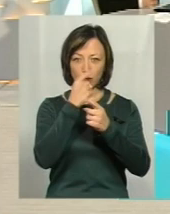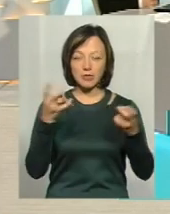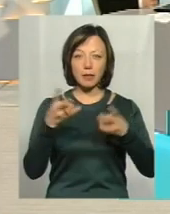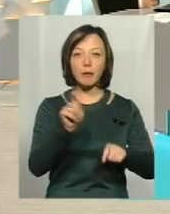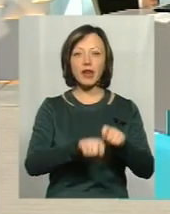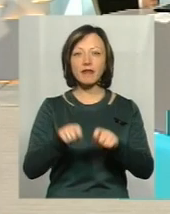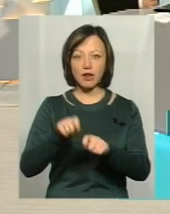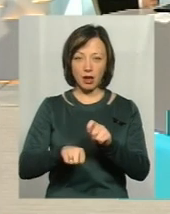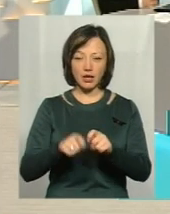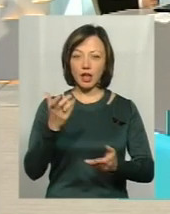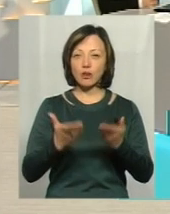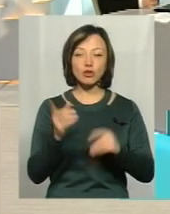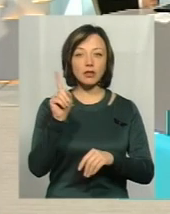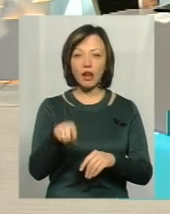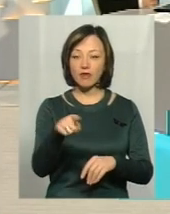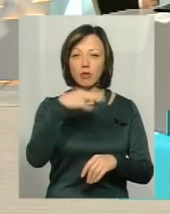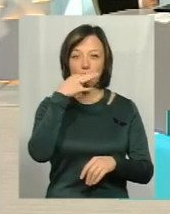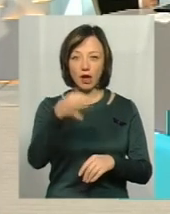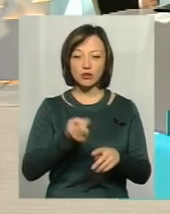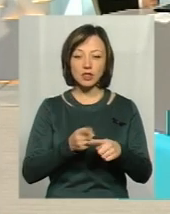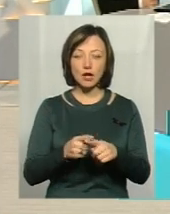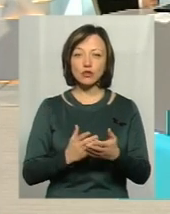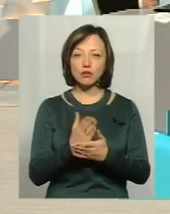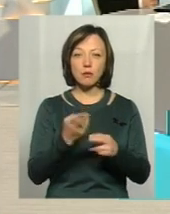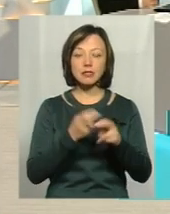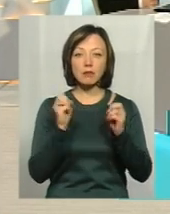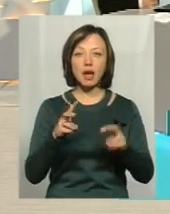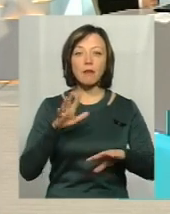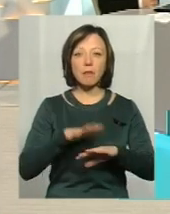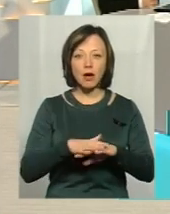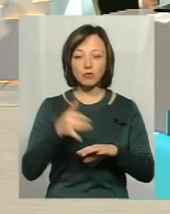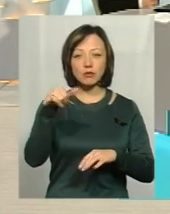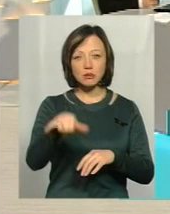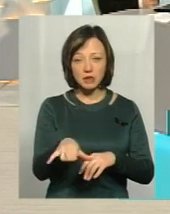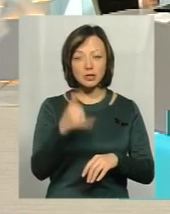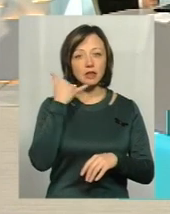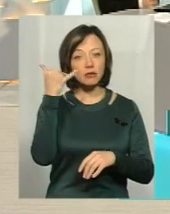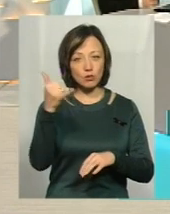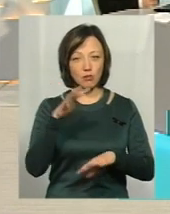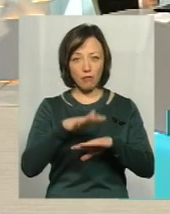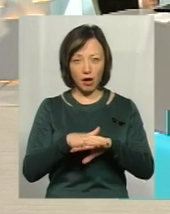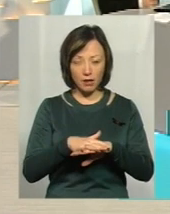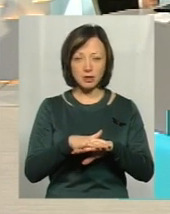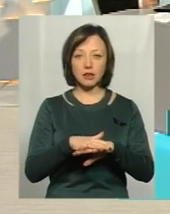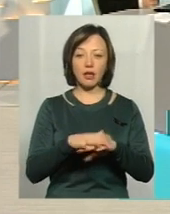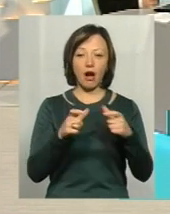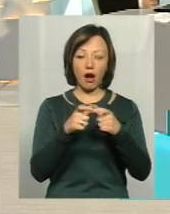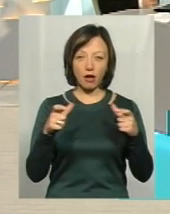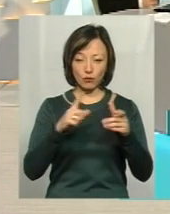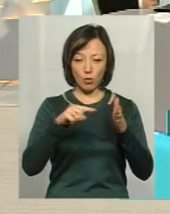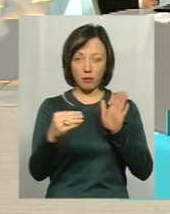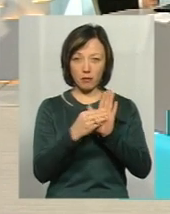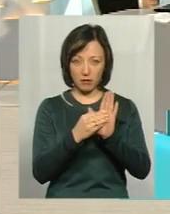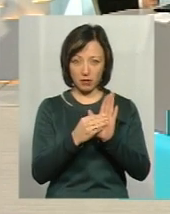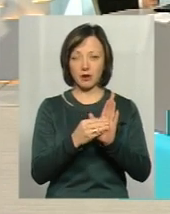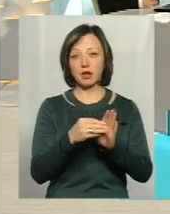потрібно перевіряти. Якщо навіть вам кажуть, що це служба безпеки банку, покладіть слухавку і зателефонуйте в банк на ту карту, на номер,